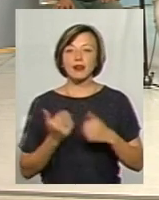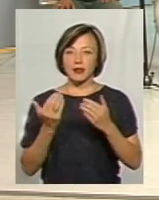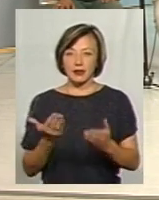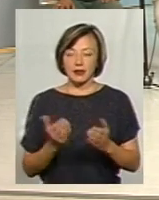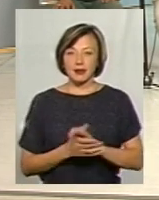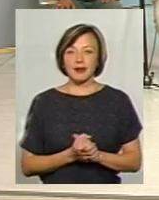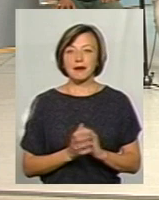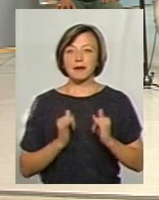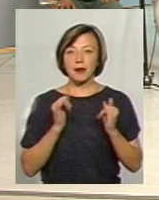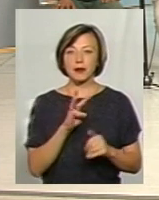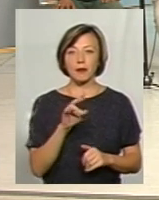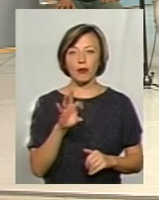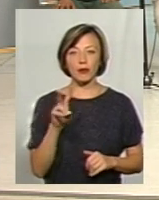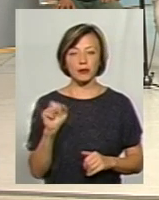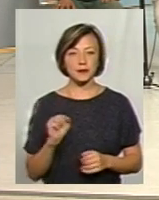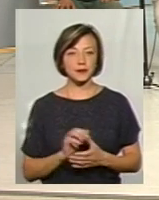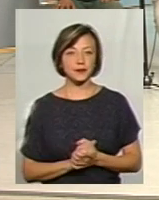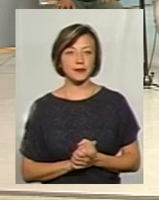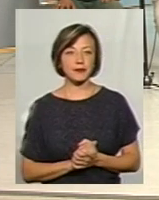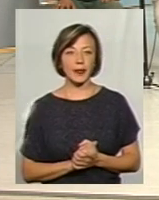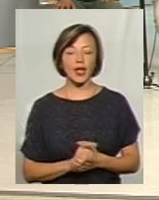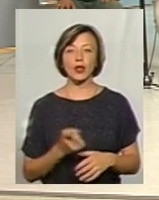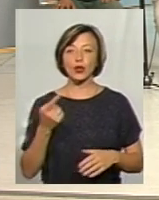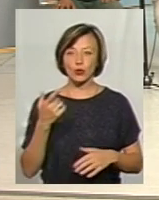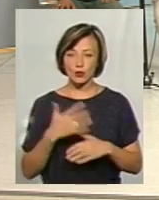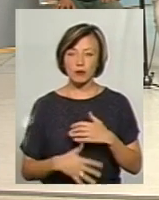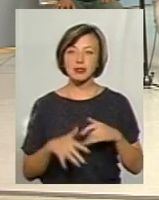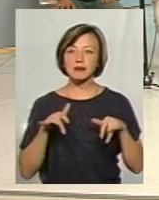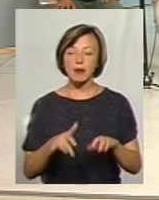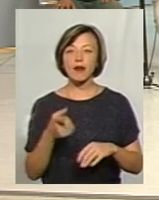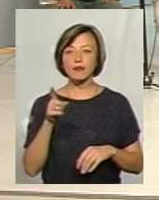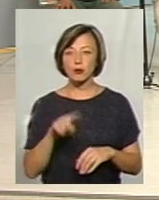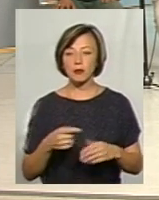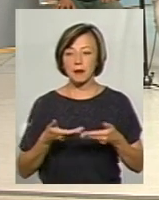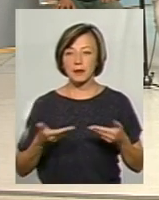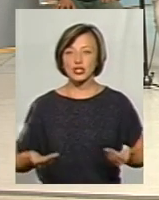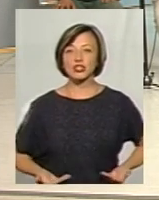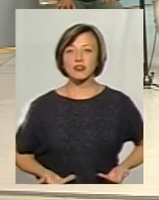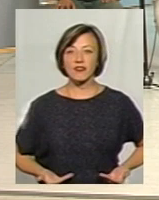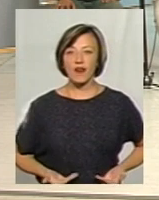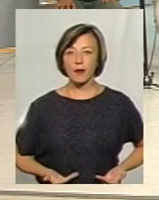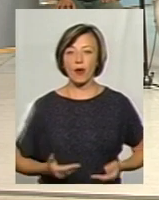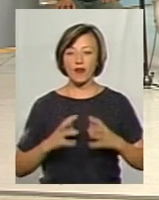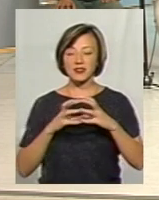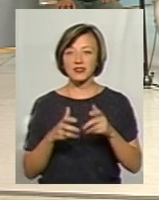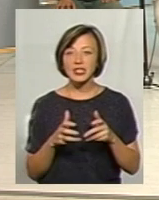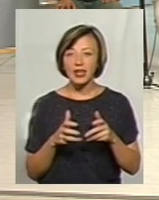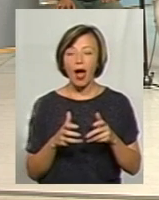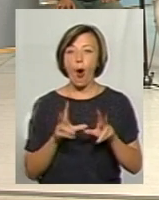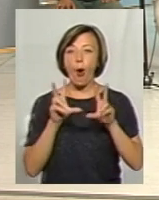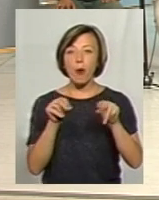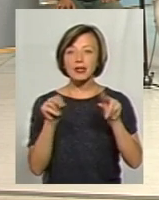Ой, ну, розумієте, справа в тому, що ми живемо в світі, в системі обіцянка-цятянка дурному радість.